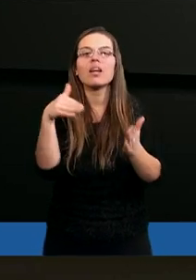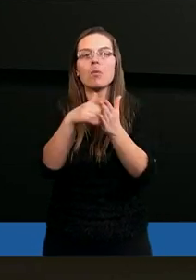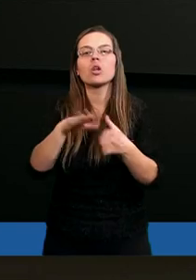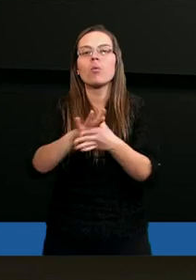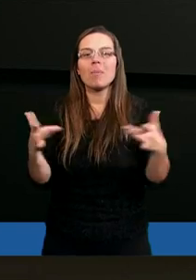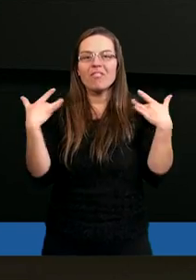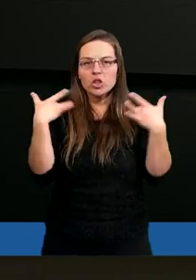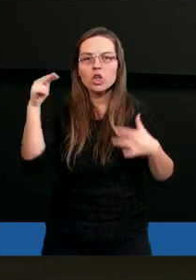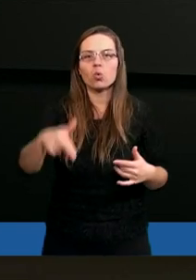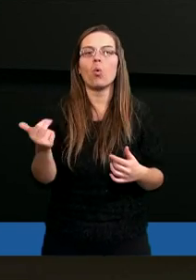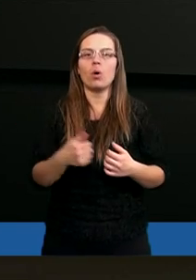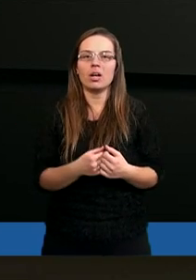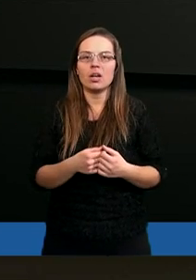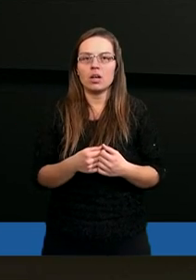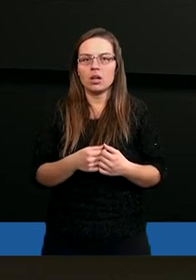potrzebujemy w życiu?